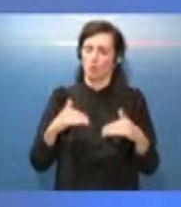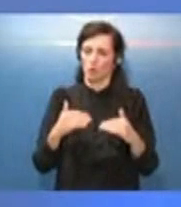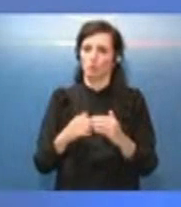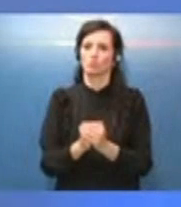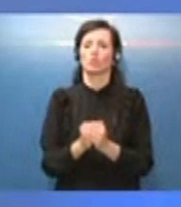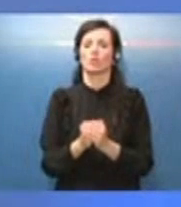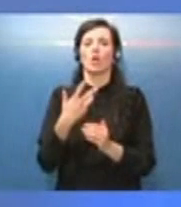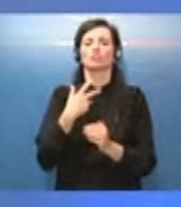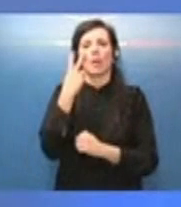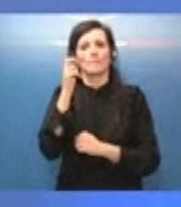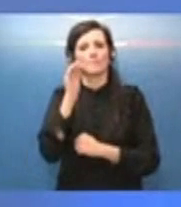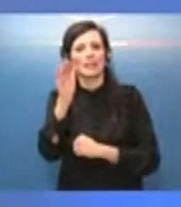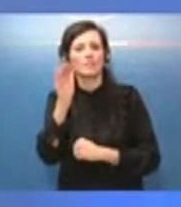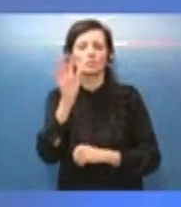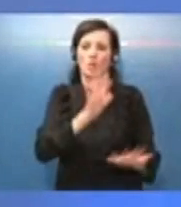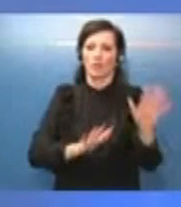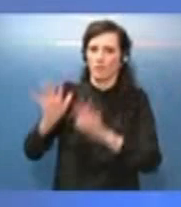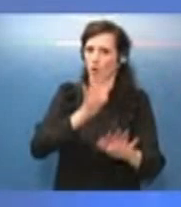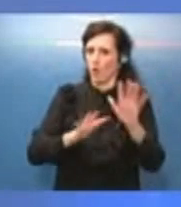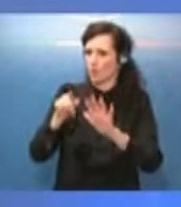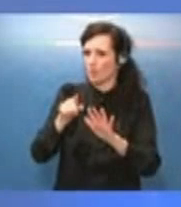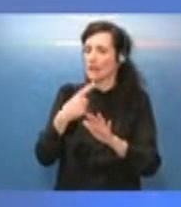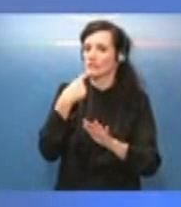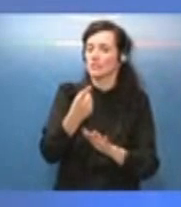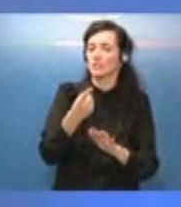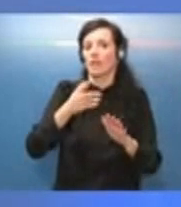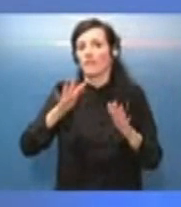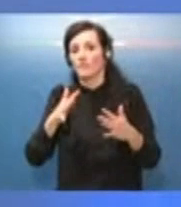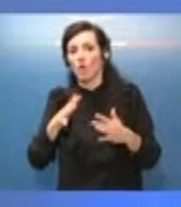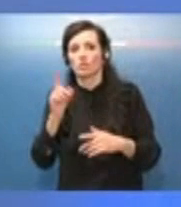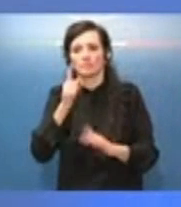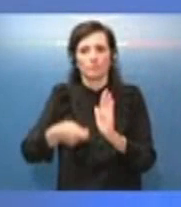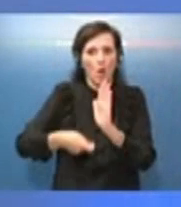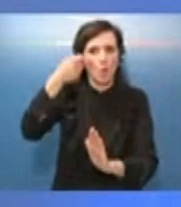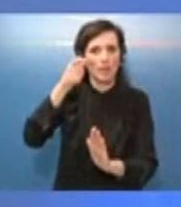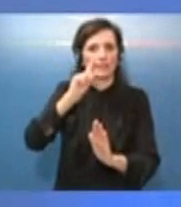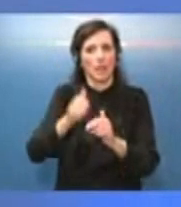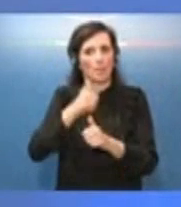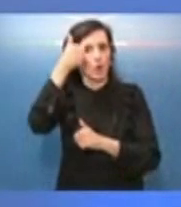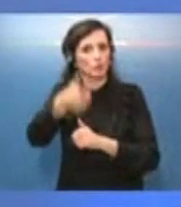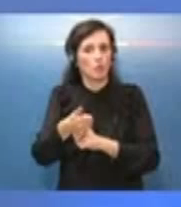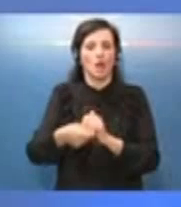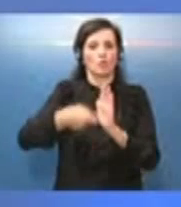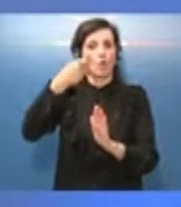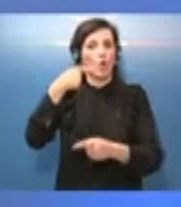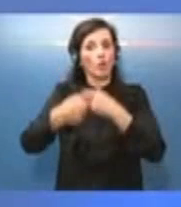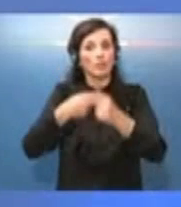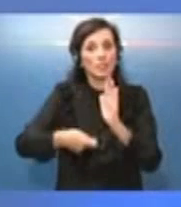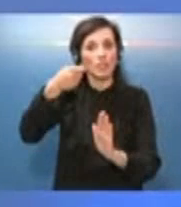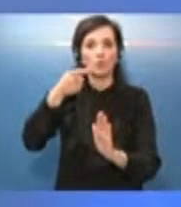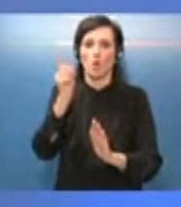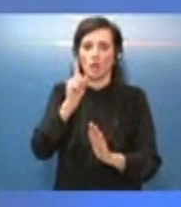informate dicono che forse non continuerà ad aumentare nel corso dell'anno prossimo. Forse